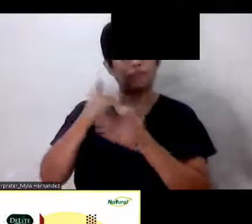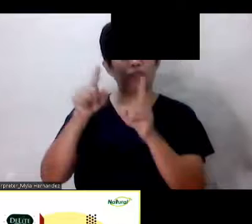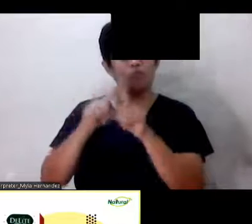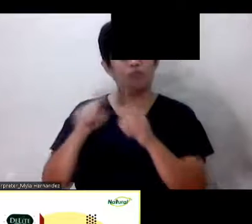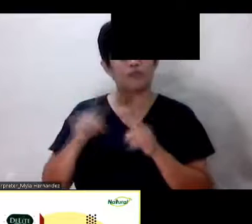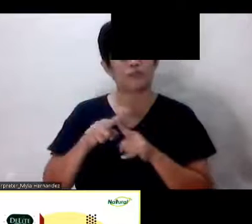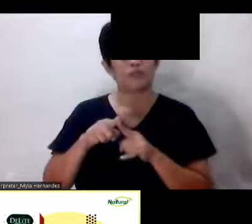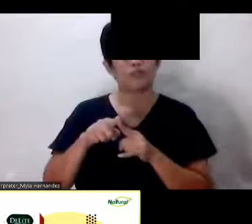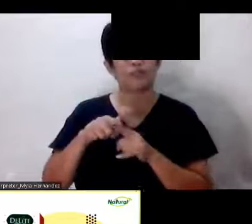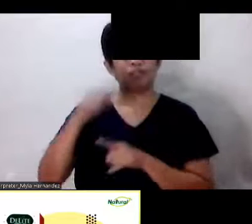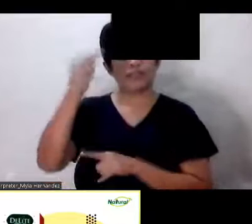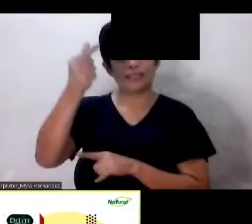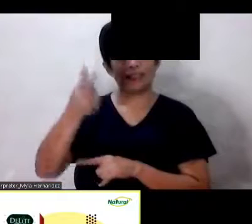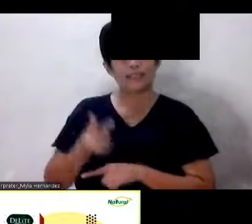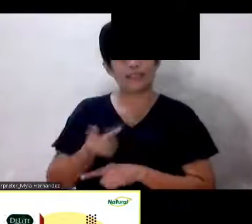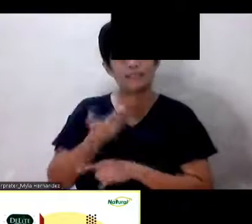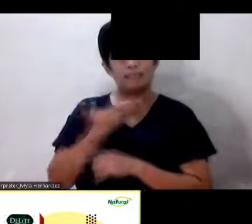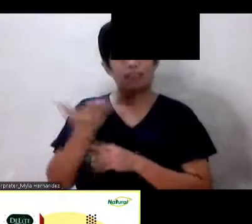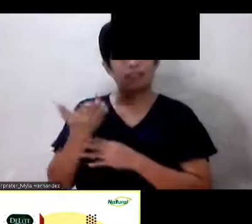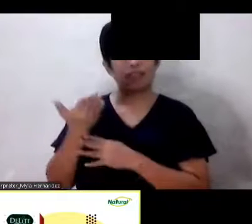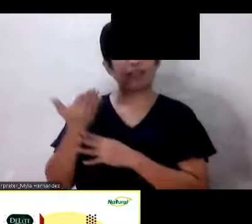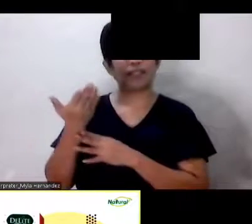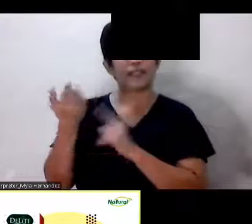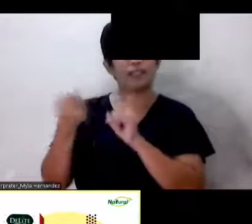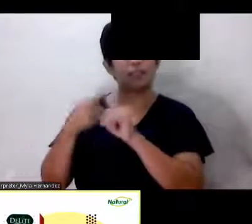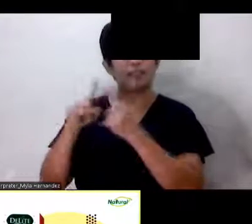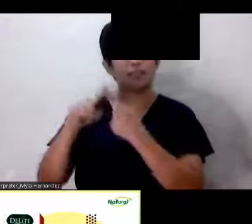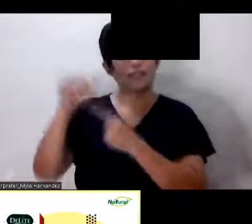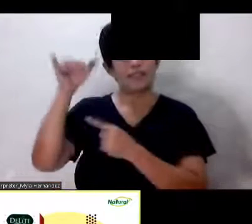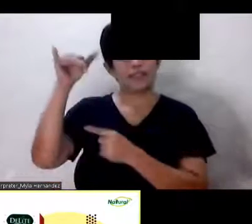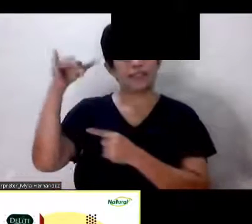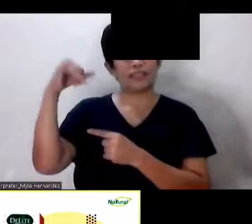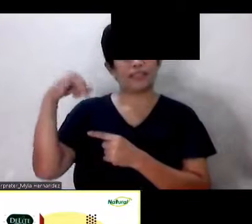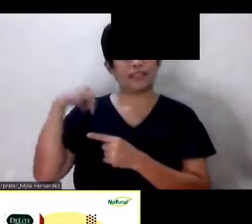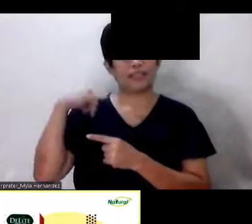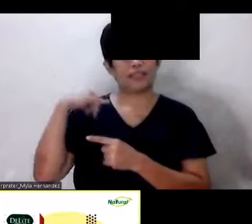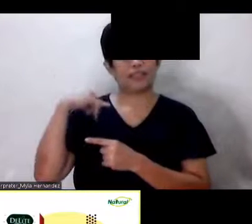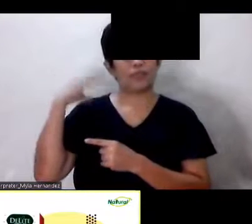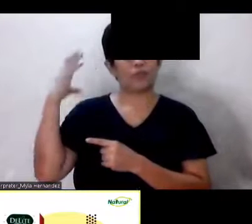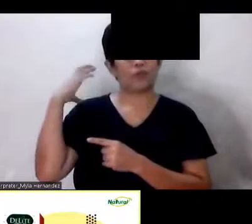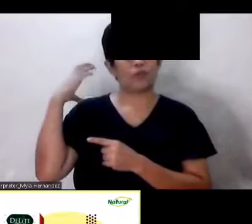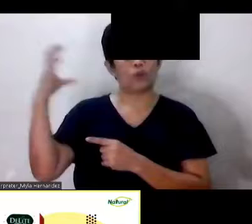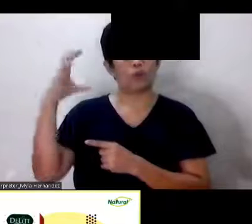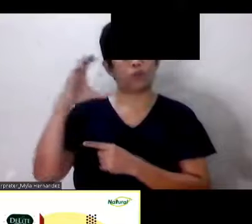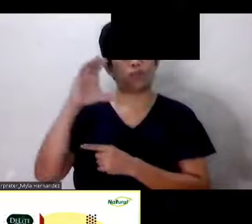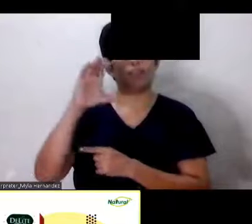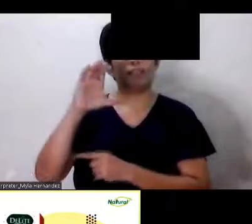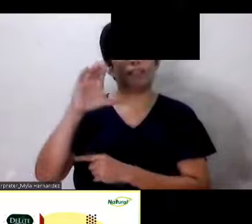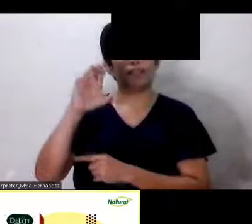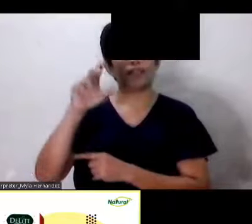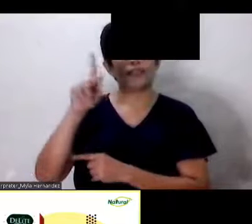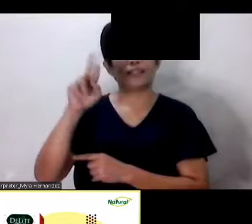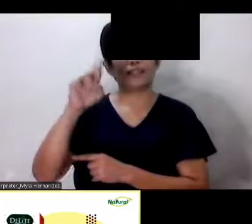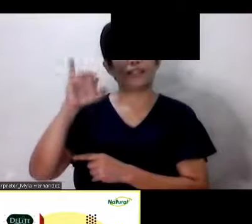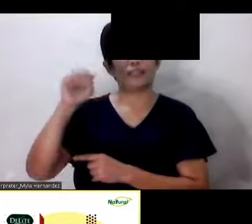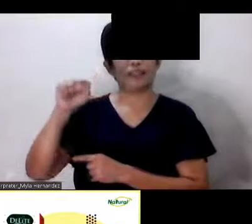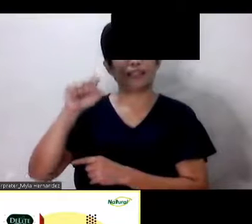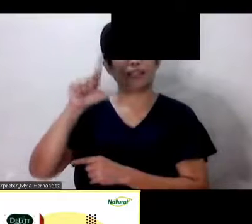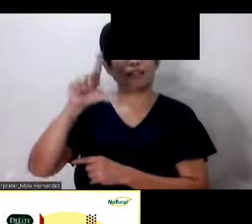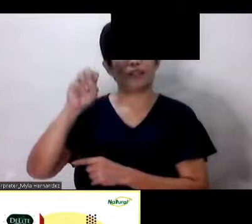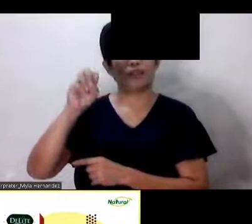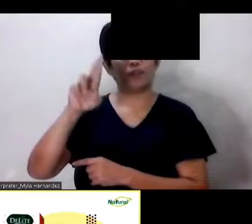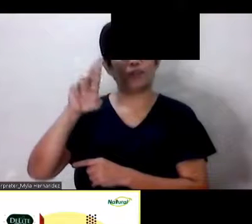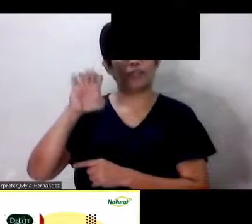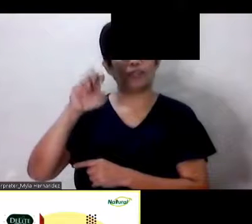batiin ang ating kasama Na kasama ko kahapon si Coach Chris Lorenzana Okay, check nyo ang